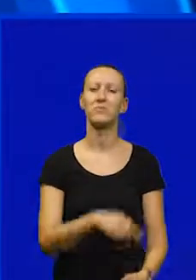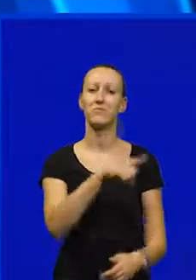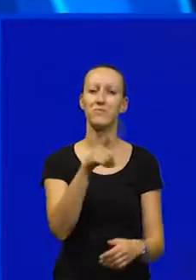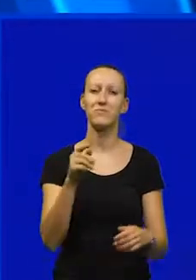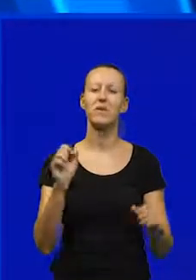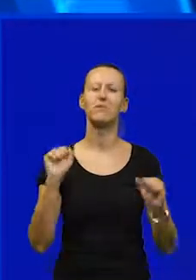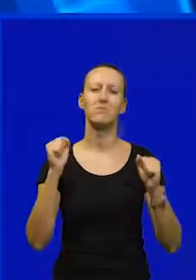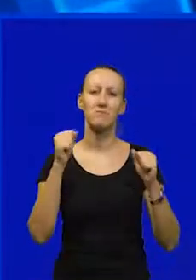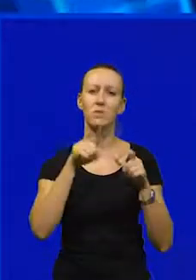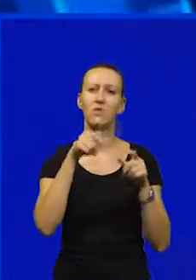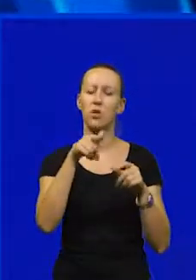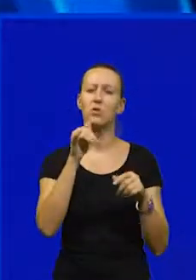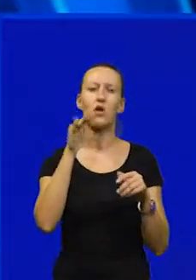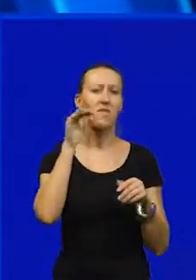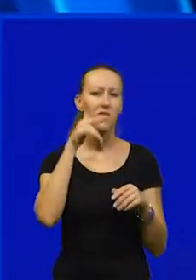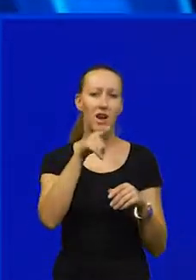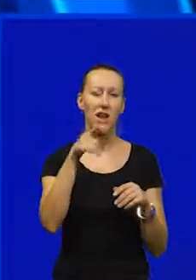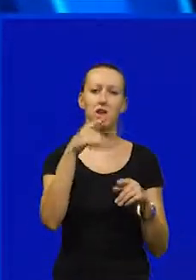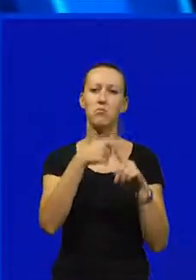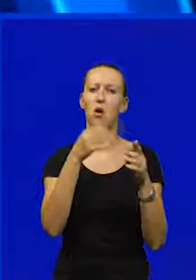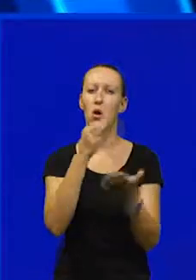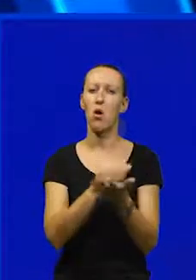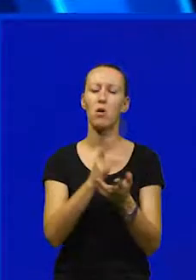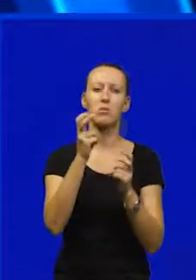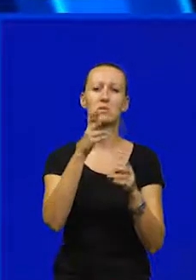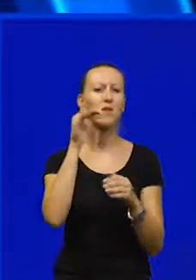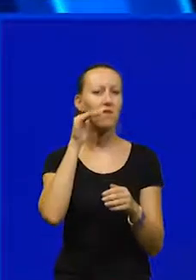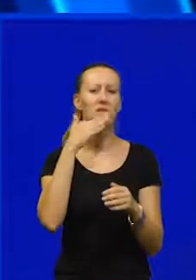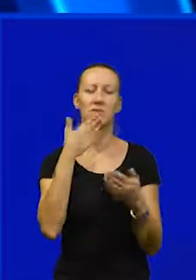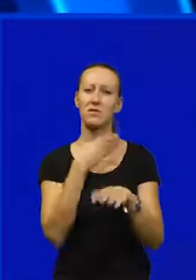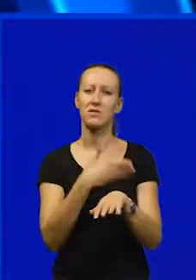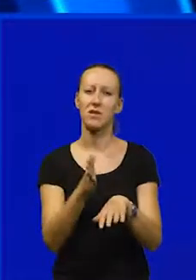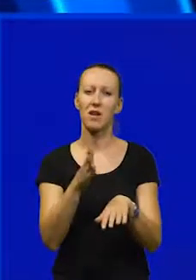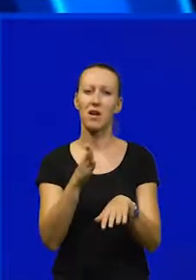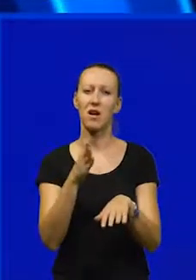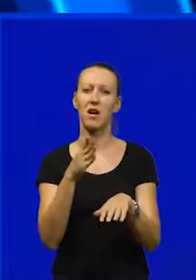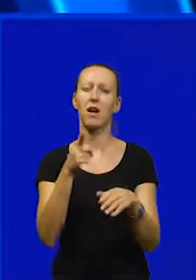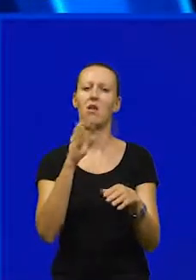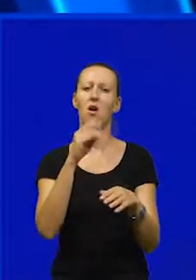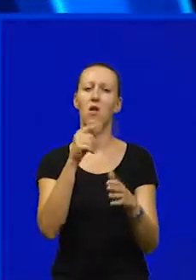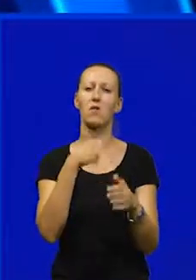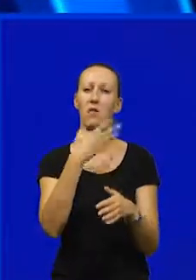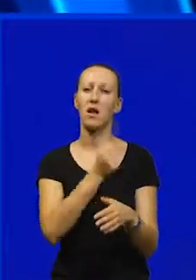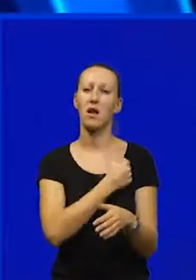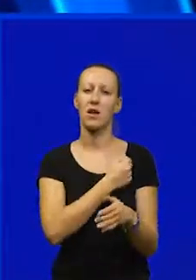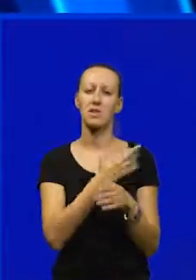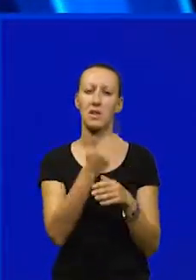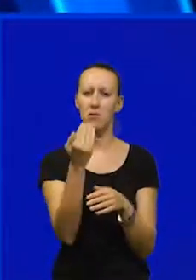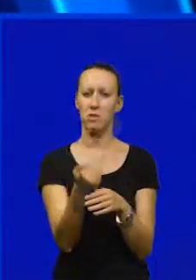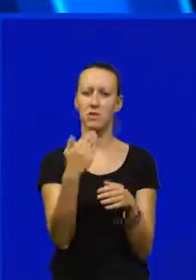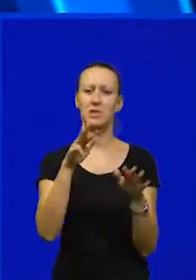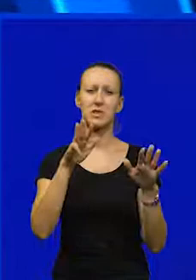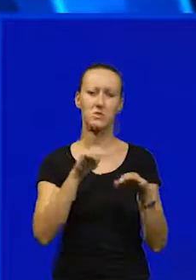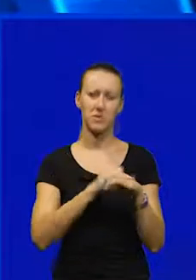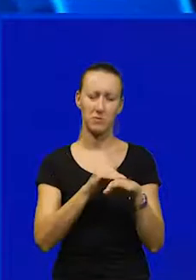očituju u tome što vlast na poluotoku proziva vladu za zakašnjelu reakciju oko izdavanja jamstava za plaću za